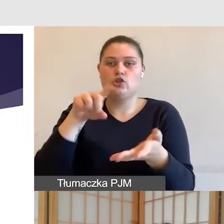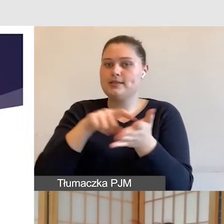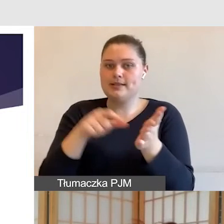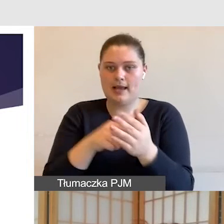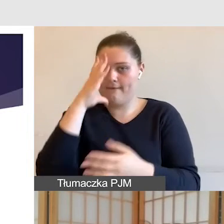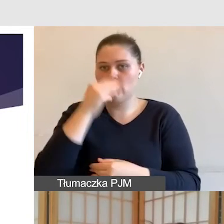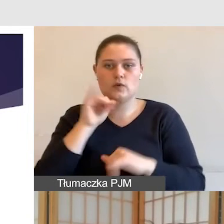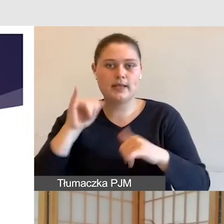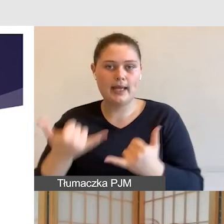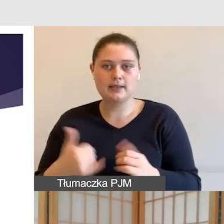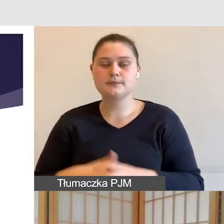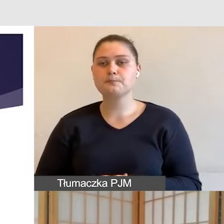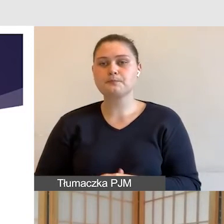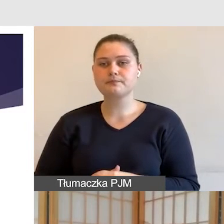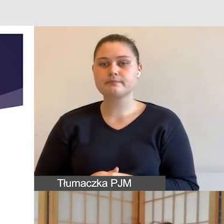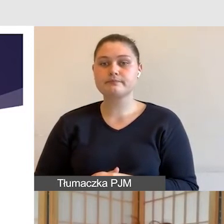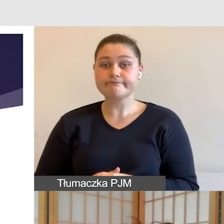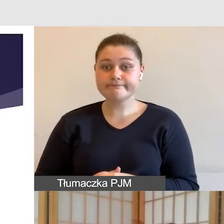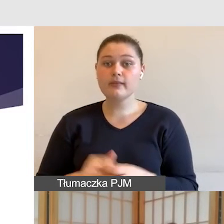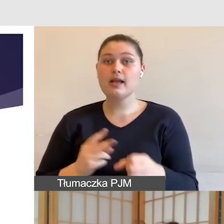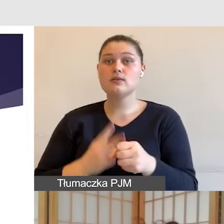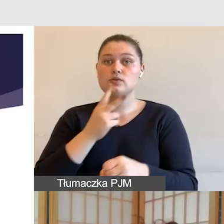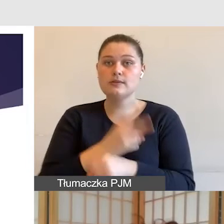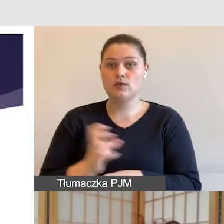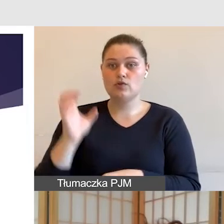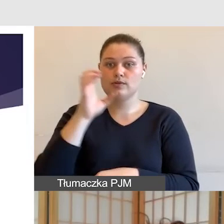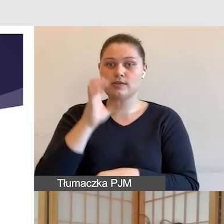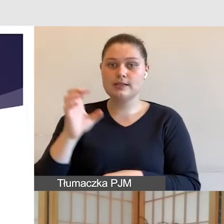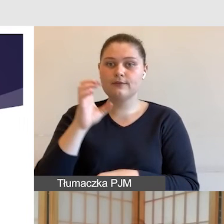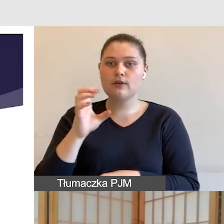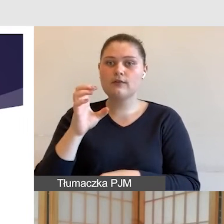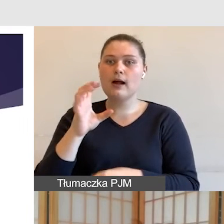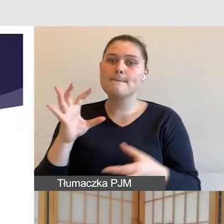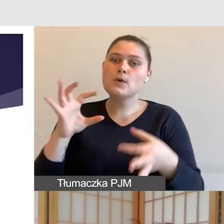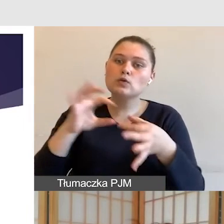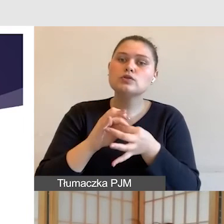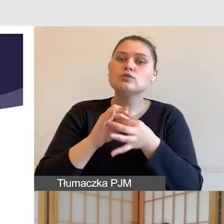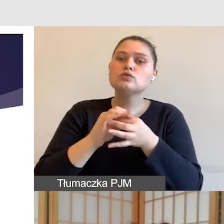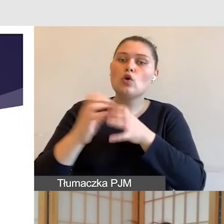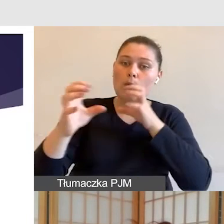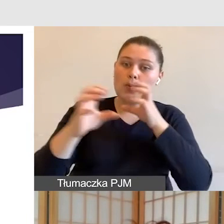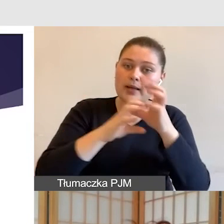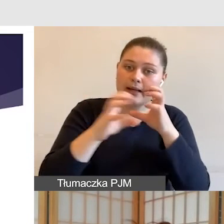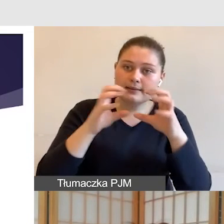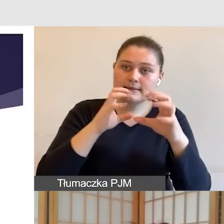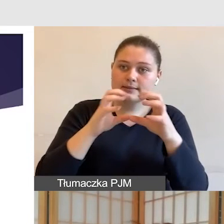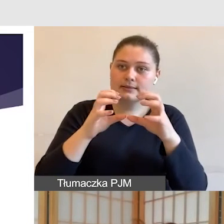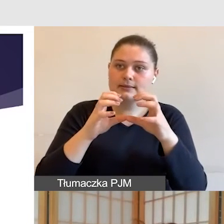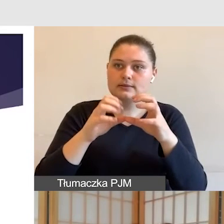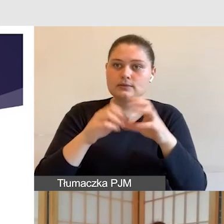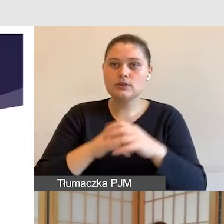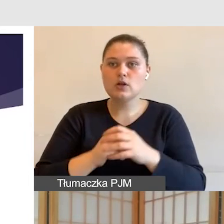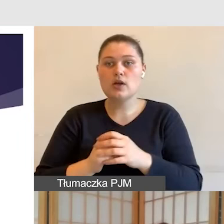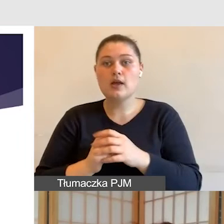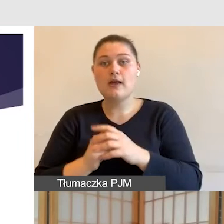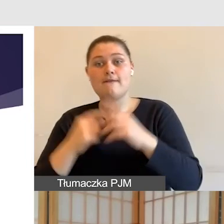chodzi natomiast o dostępność cyfrową, ale w połączeniu z tą komunikacyjno-informacyjną, warto zwrócić uwagę też na to, w jaki